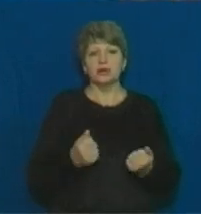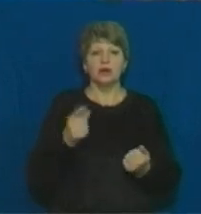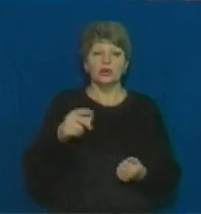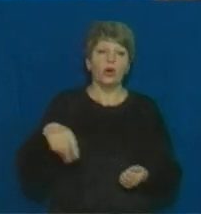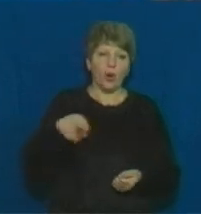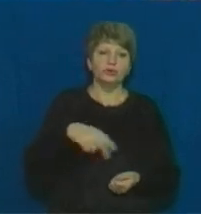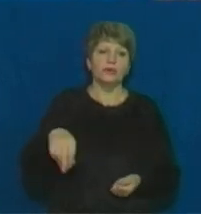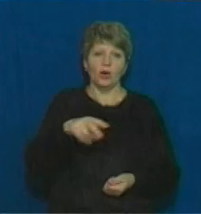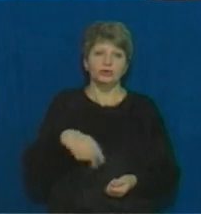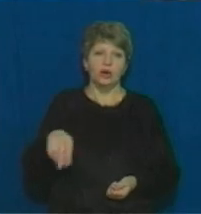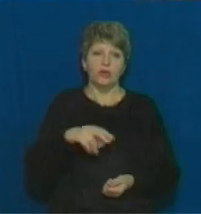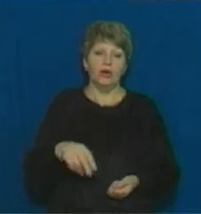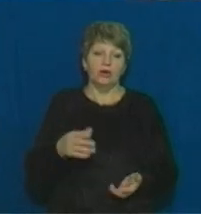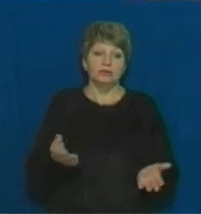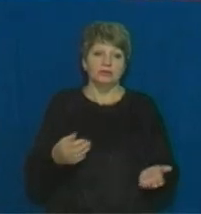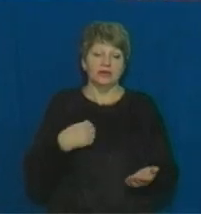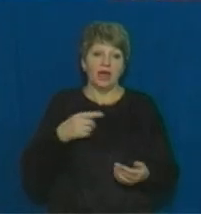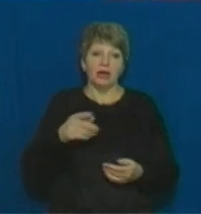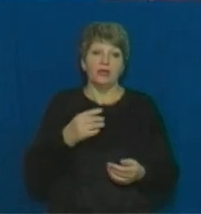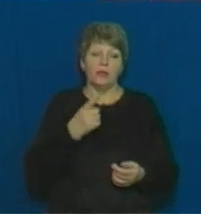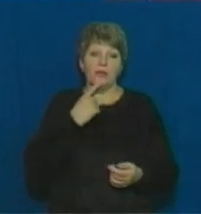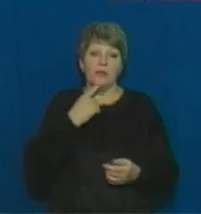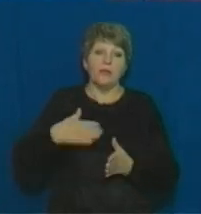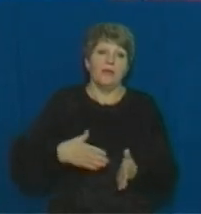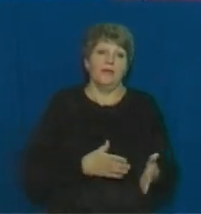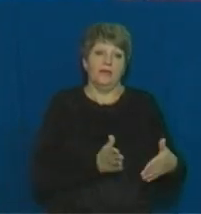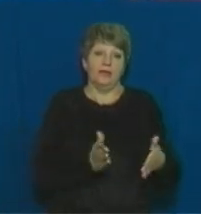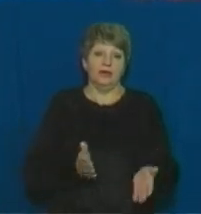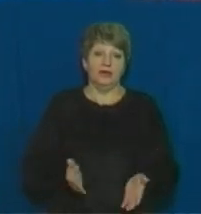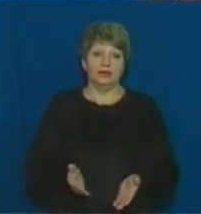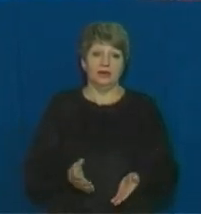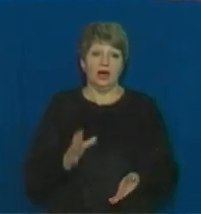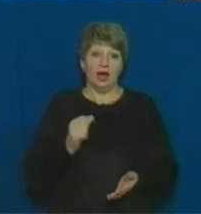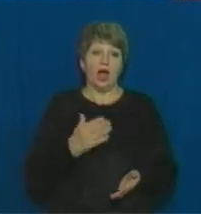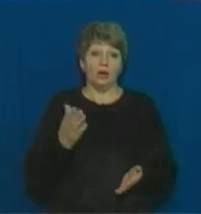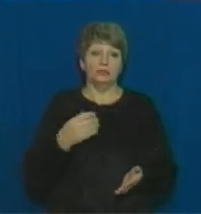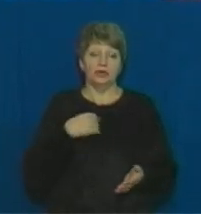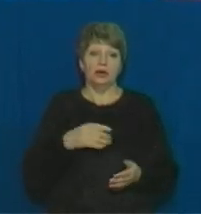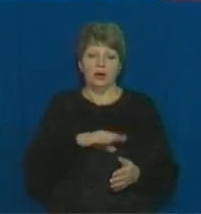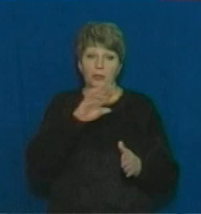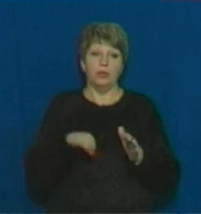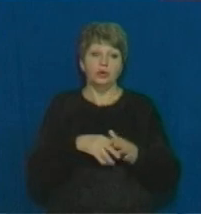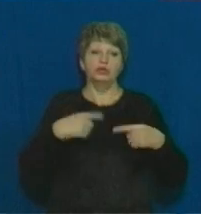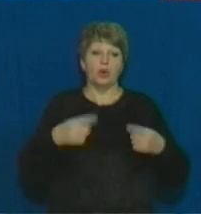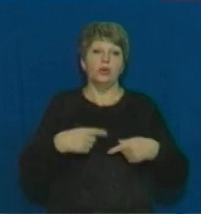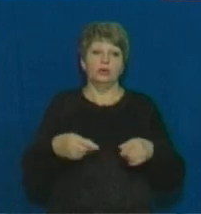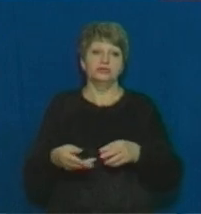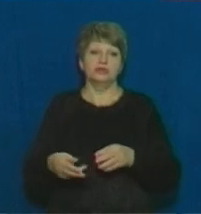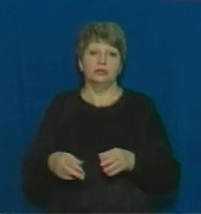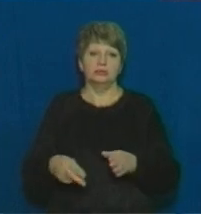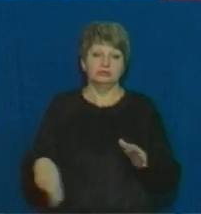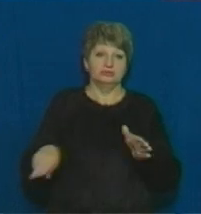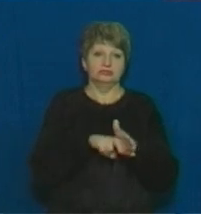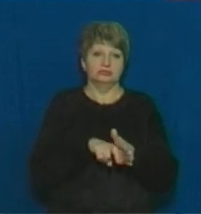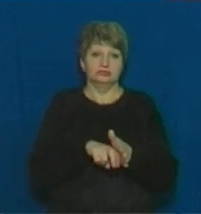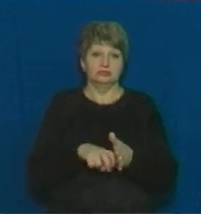ходив, ходив, ходив, я його вминаю, а він от у мені кинувся прямо під машину. Ви пам'ятаєте,